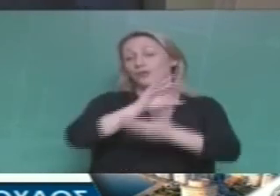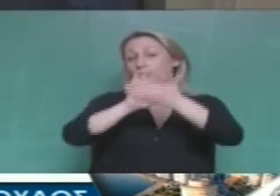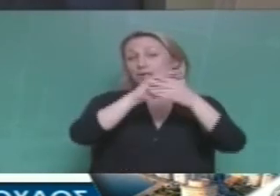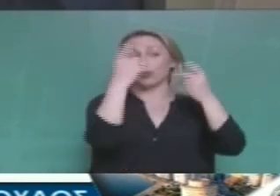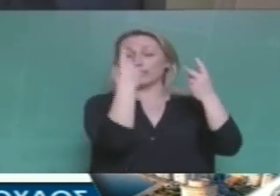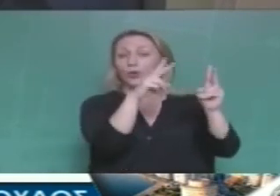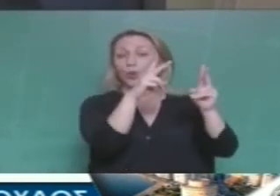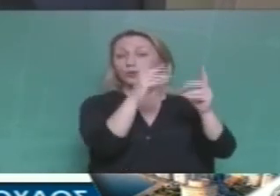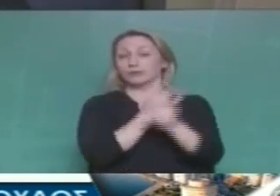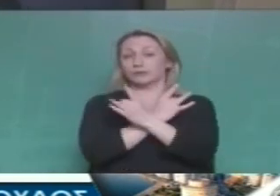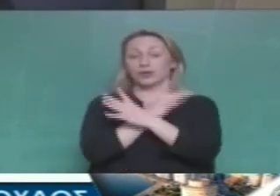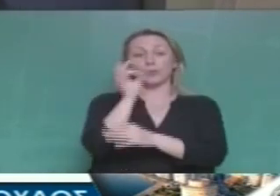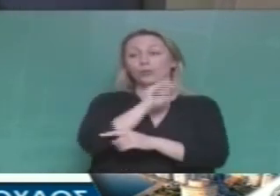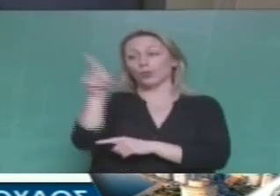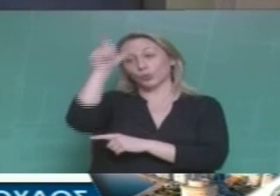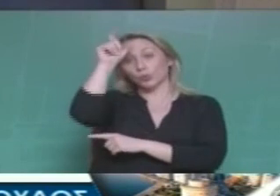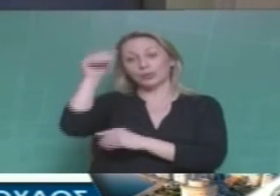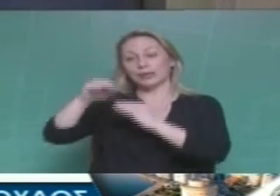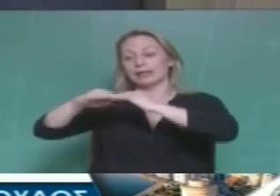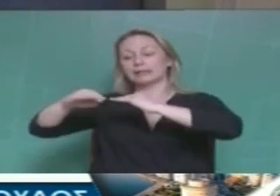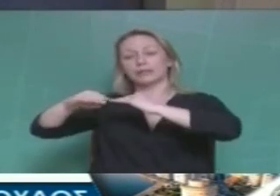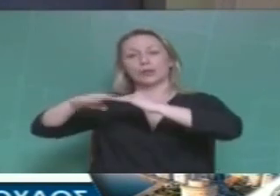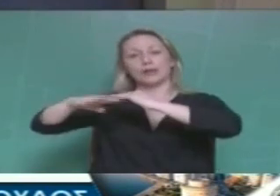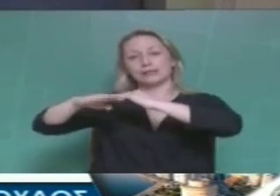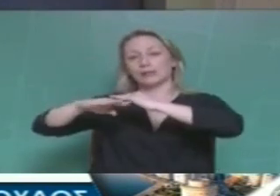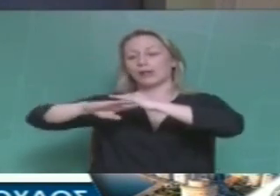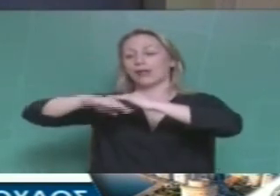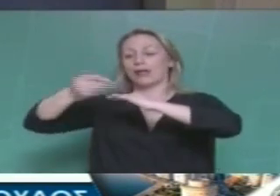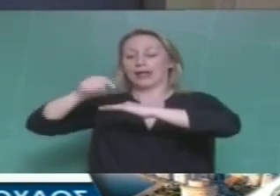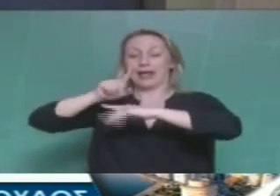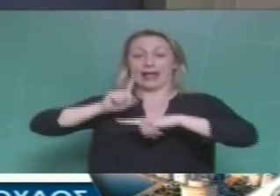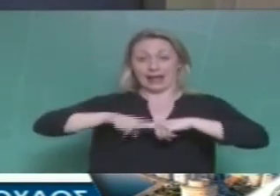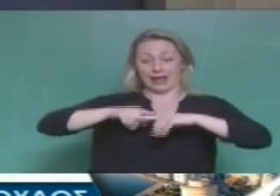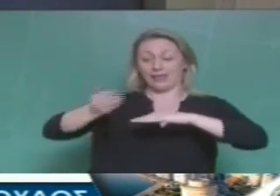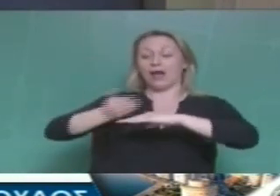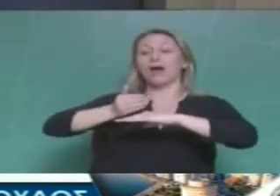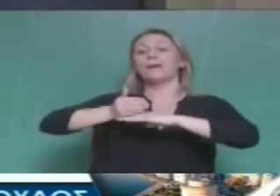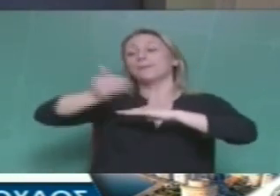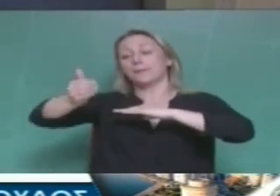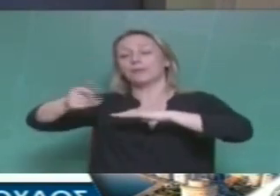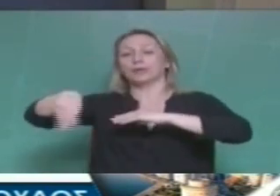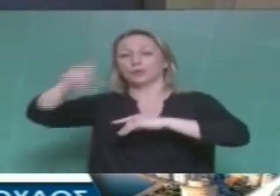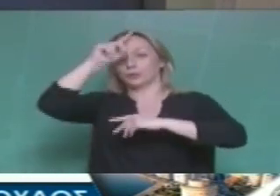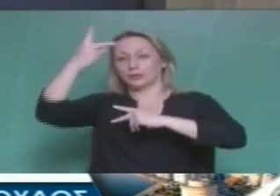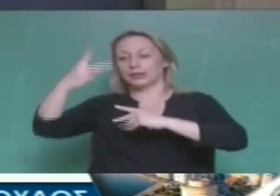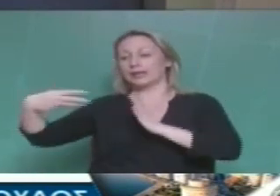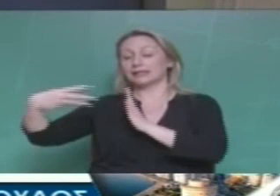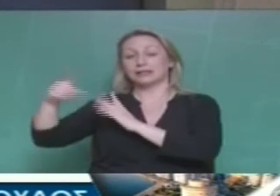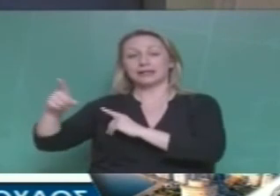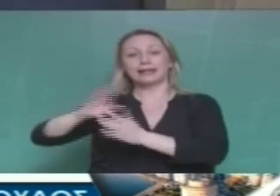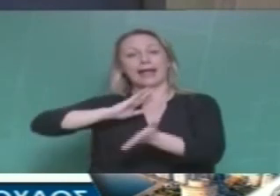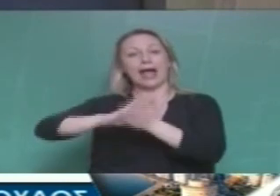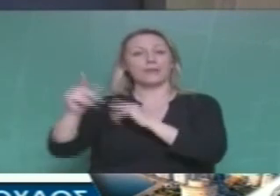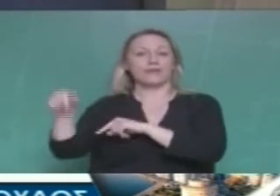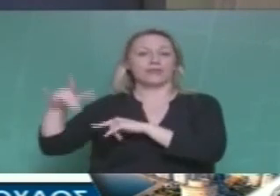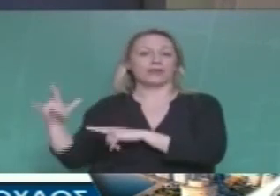Ένωση μέσα στην Τουρκία στα σύνορα με την Ελλάδα πριν την Ελλάδα, στα σύνορα με τη Συρία και με απευθείας από εκεί